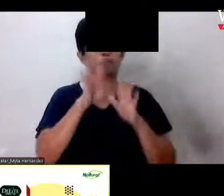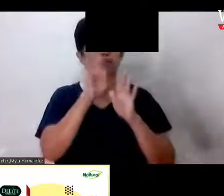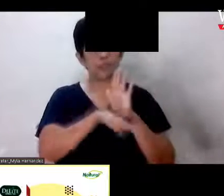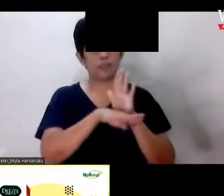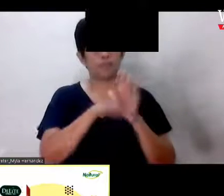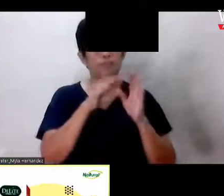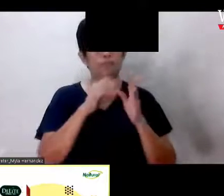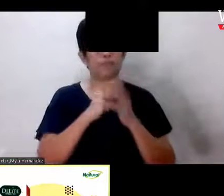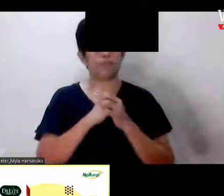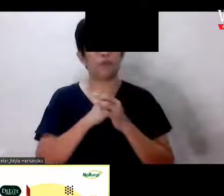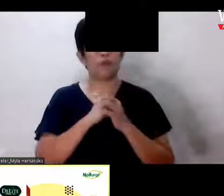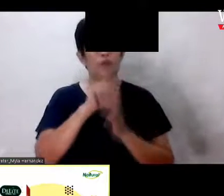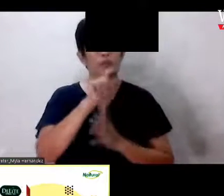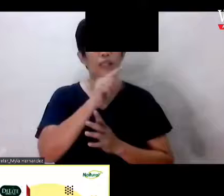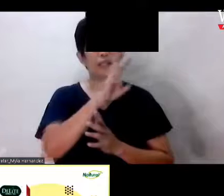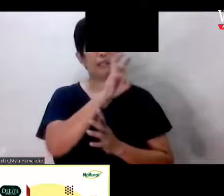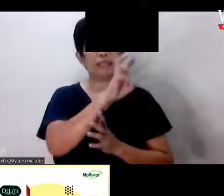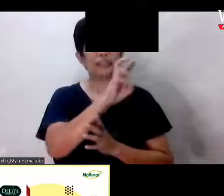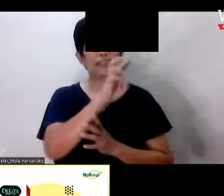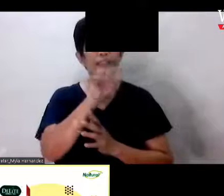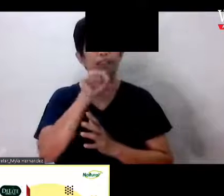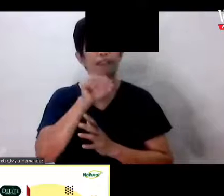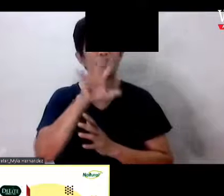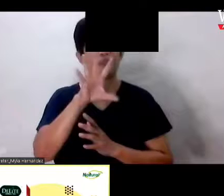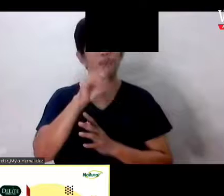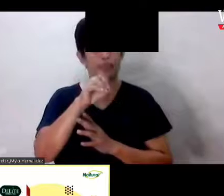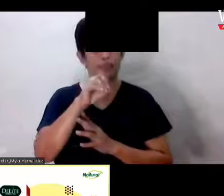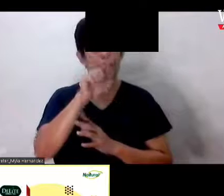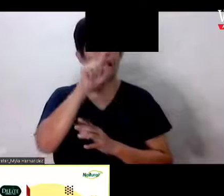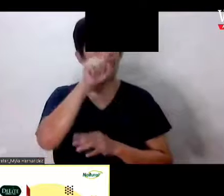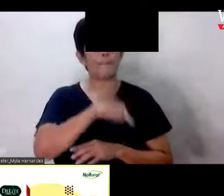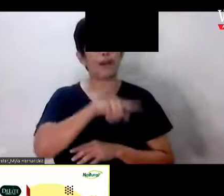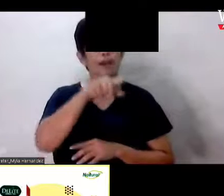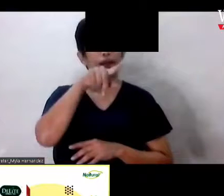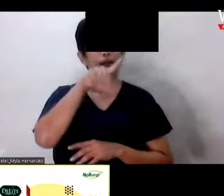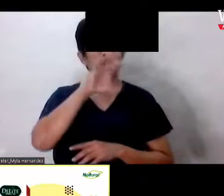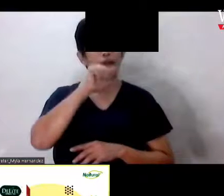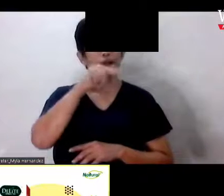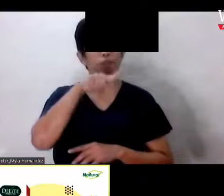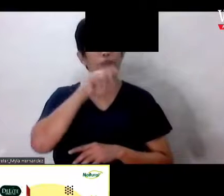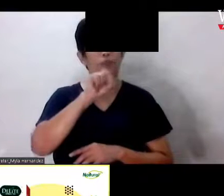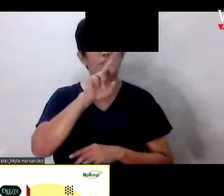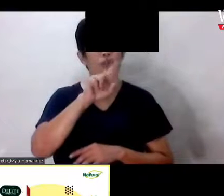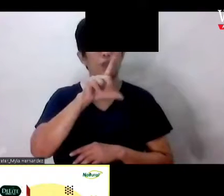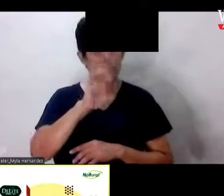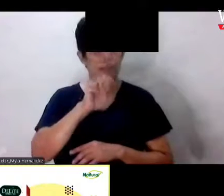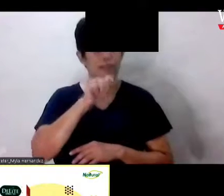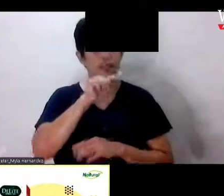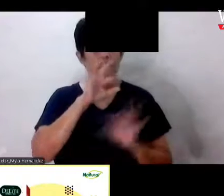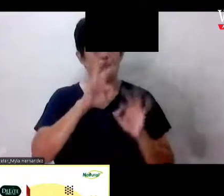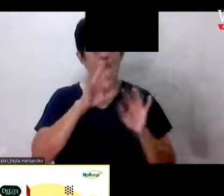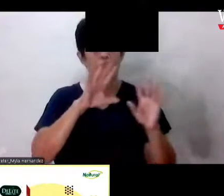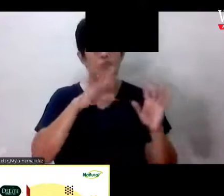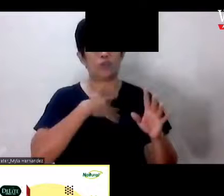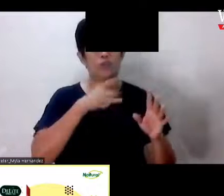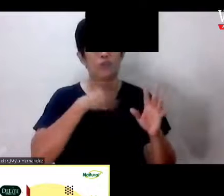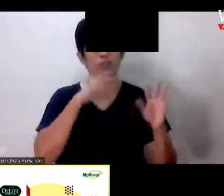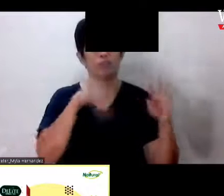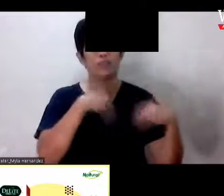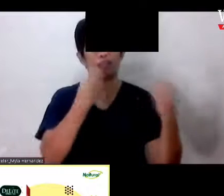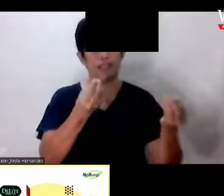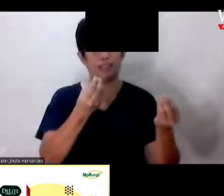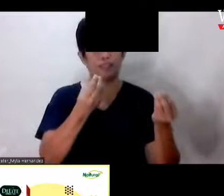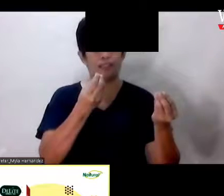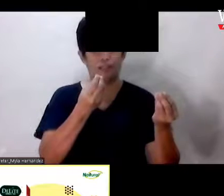It's only $6.50 per capsule So kung gusto nyo ibigay sa bata Lalo na yung mga bata na puros mga fried